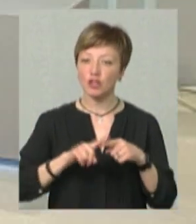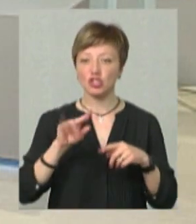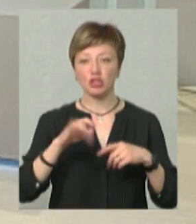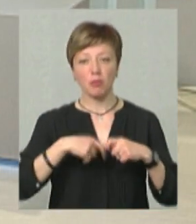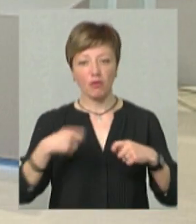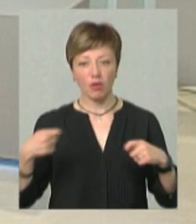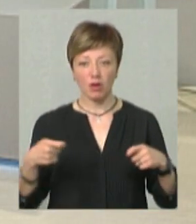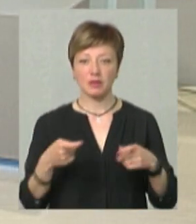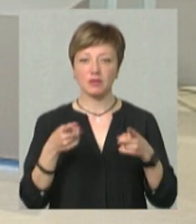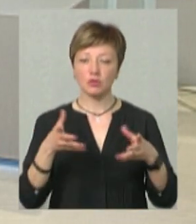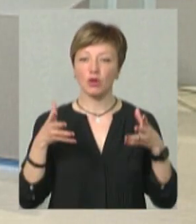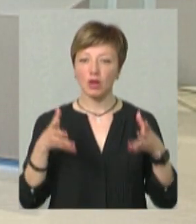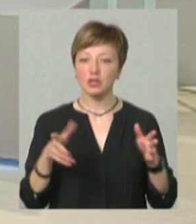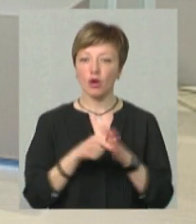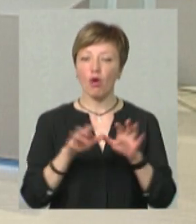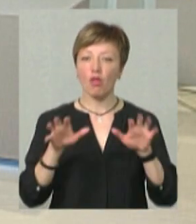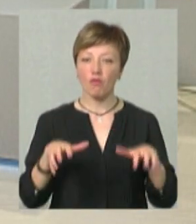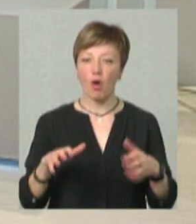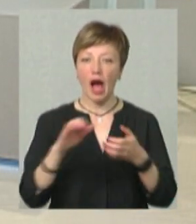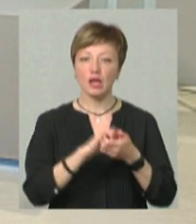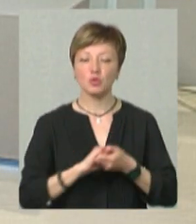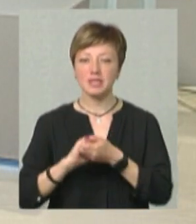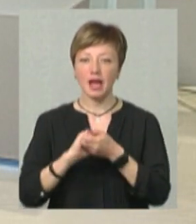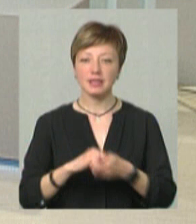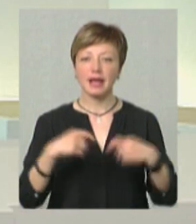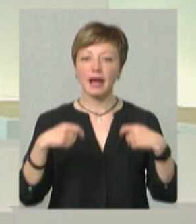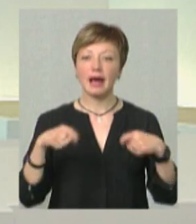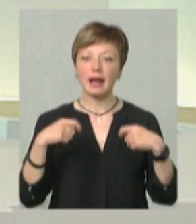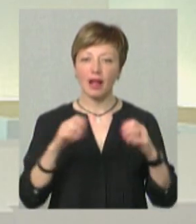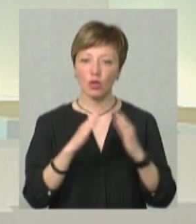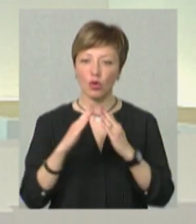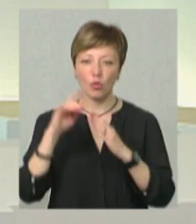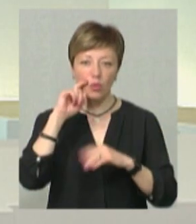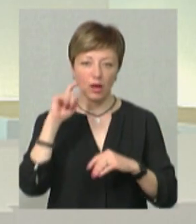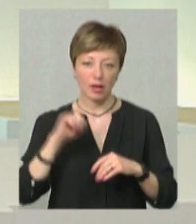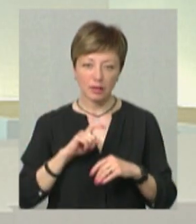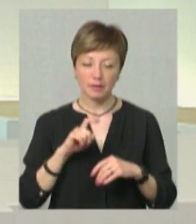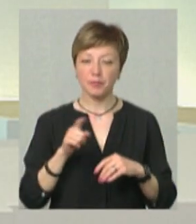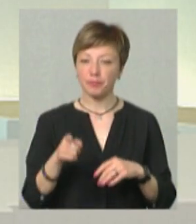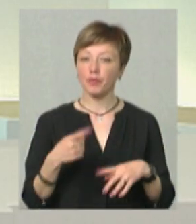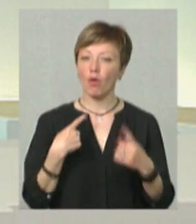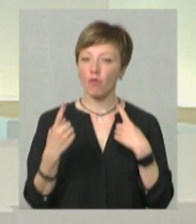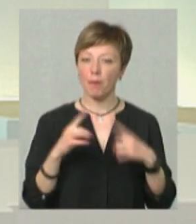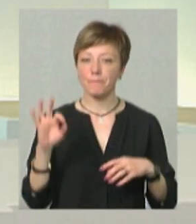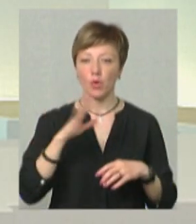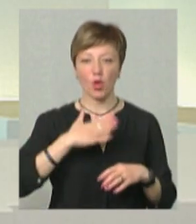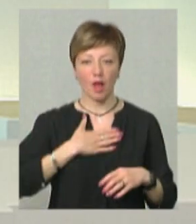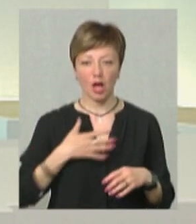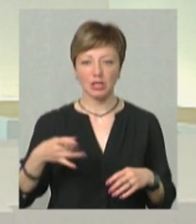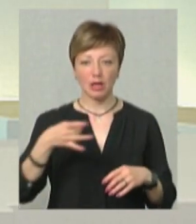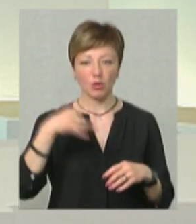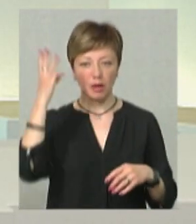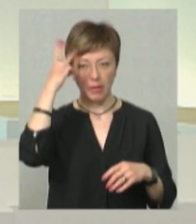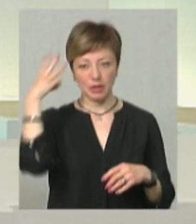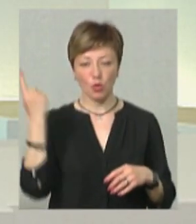Хмельницького регіонального відділення Асоціації ріалторів України Денисом Кімаковським. Ну, відповідно, йтиметься саме про наш регіон, про